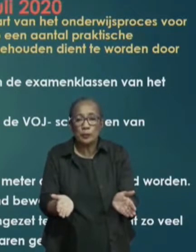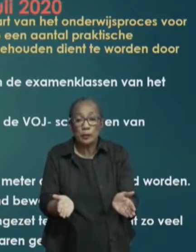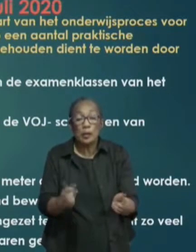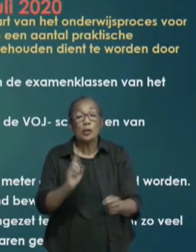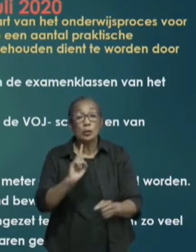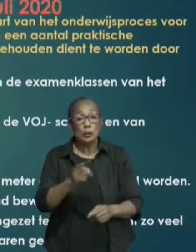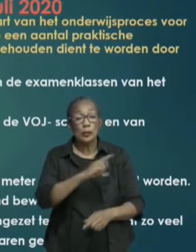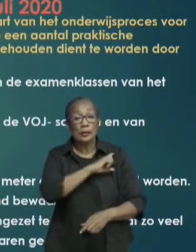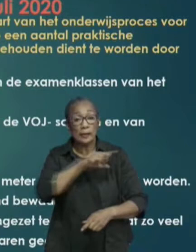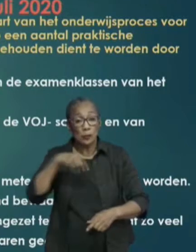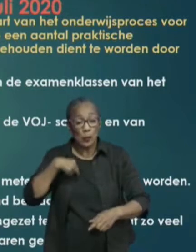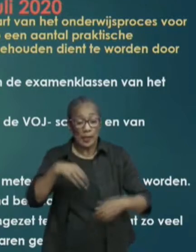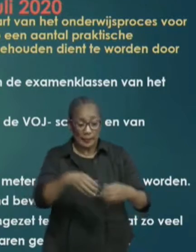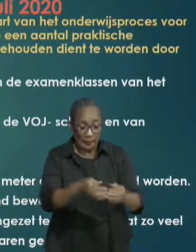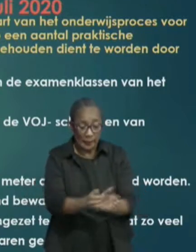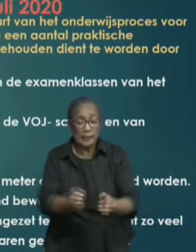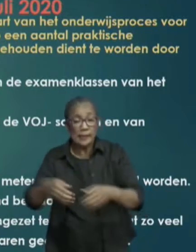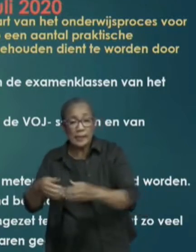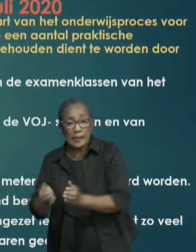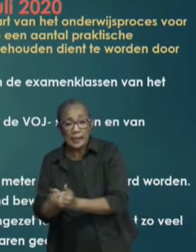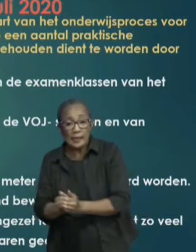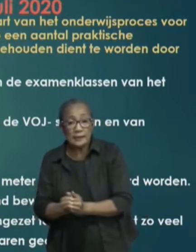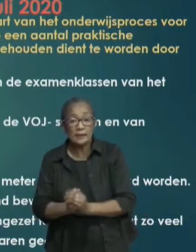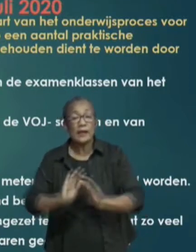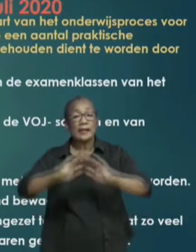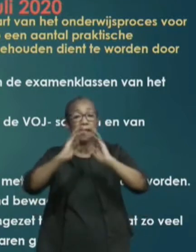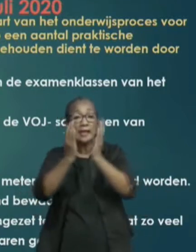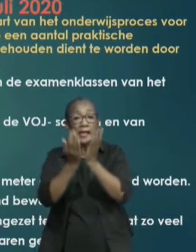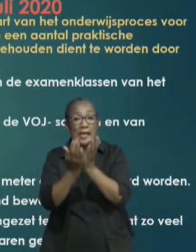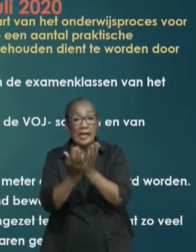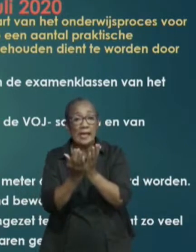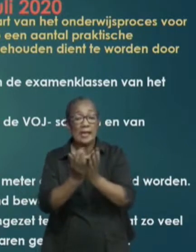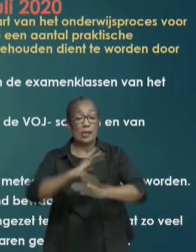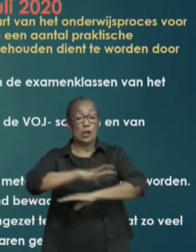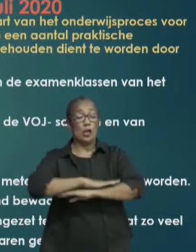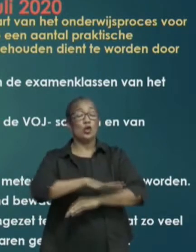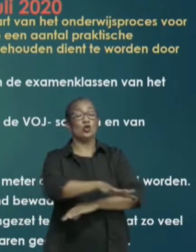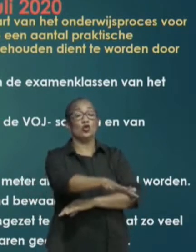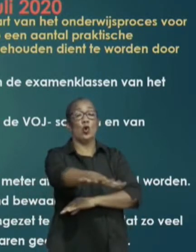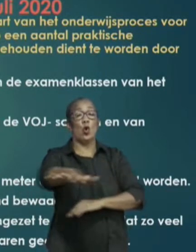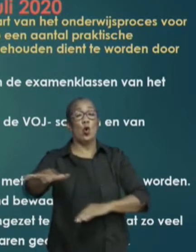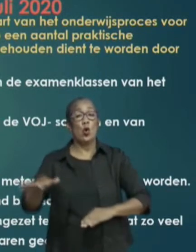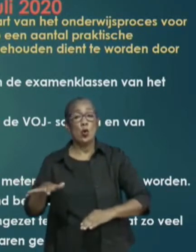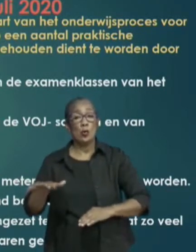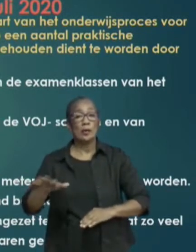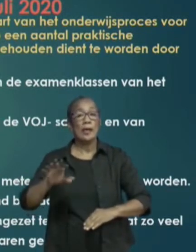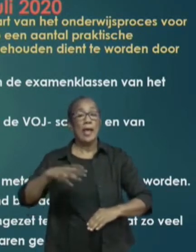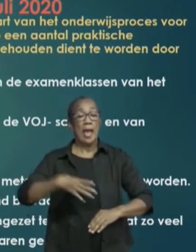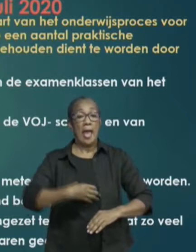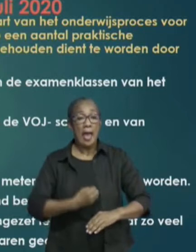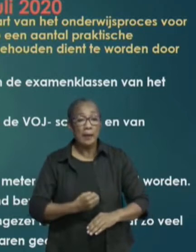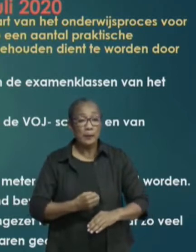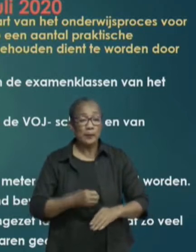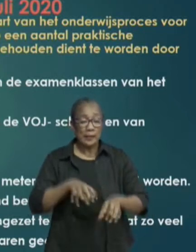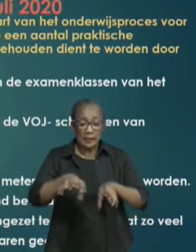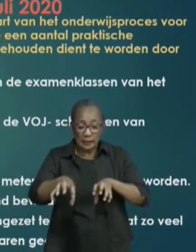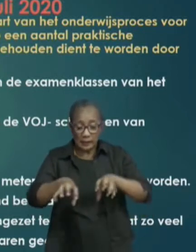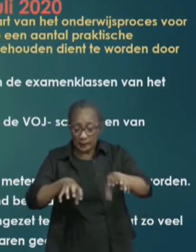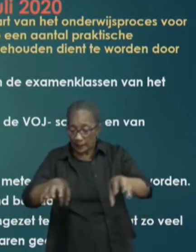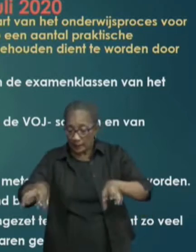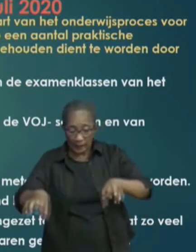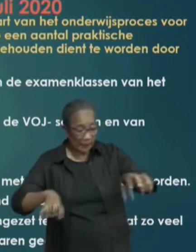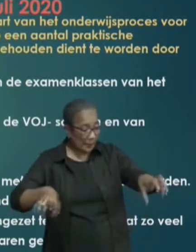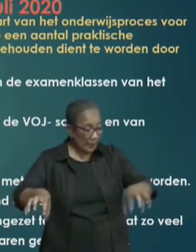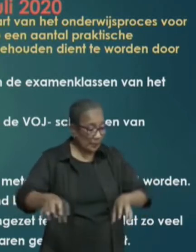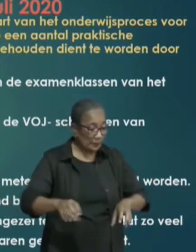zodat we de klassen van eigenlijk de hele school zodanig hebben ingericht en ze hebben het echt